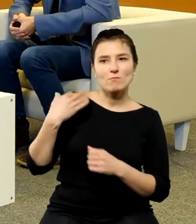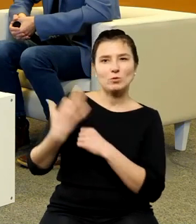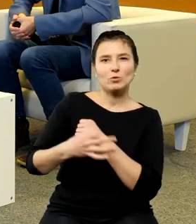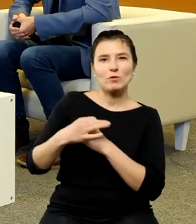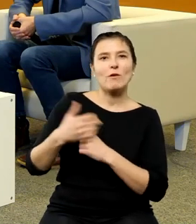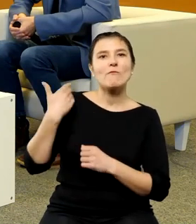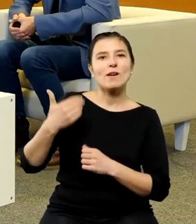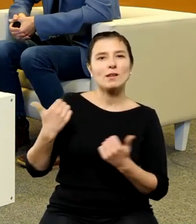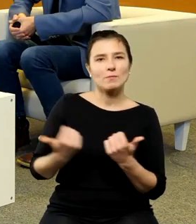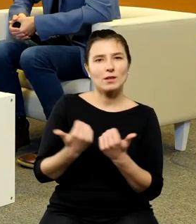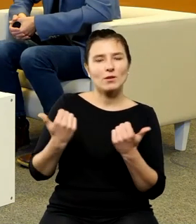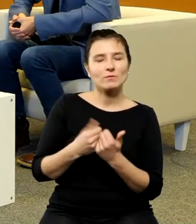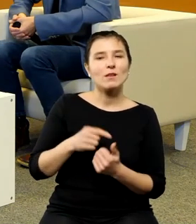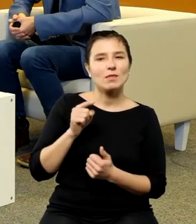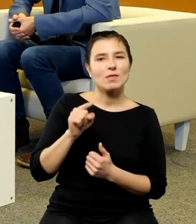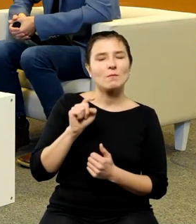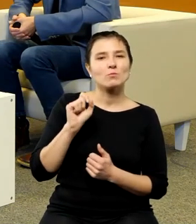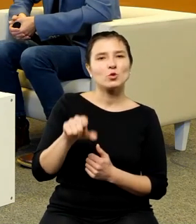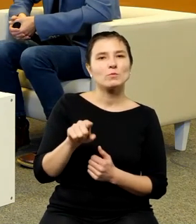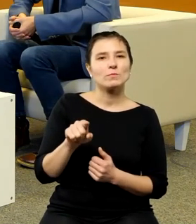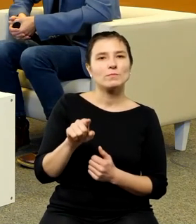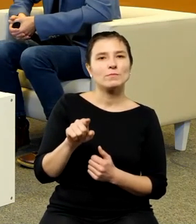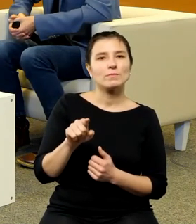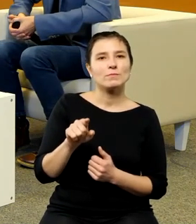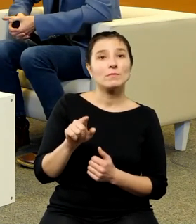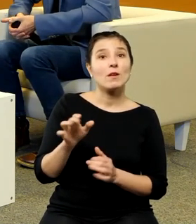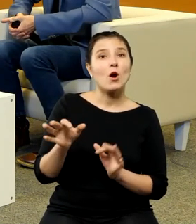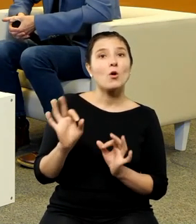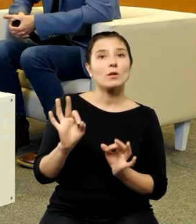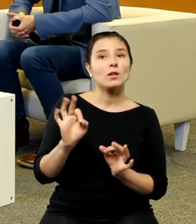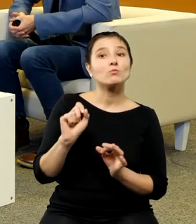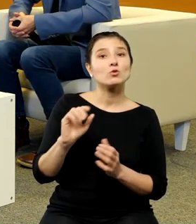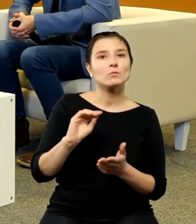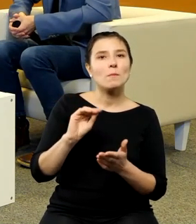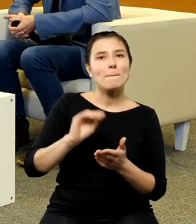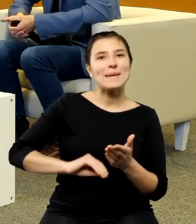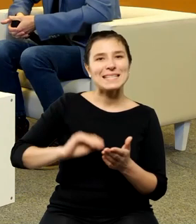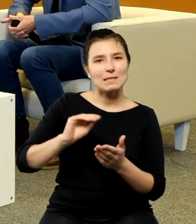Krakowskiej to tam istnieją w oryginale pisma